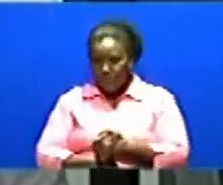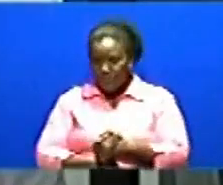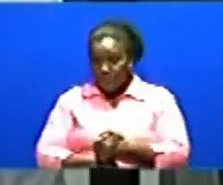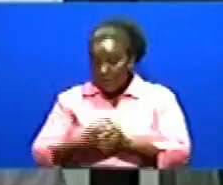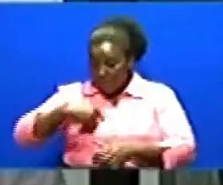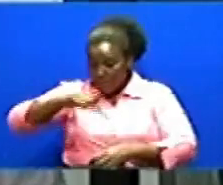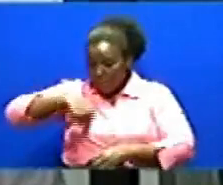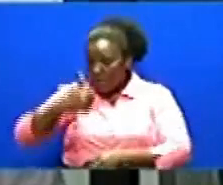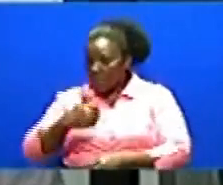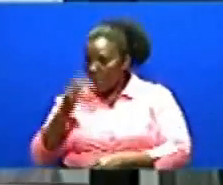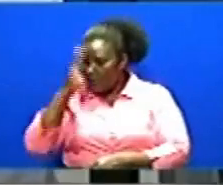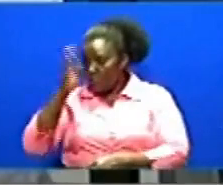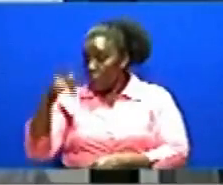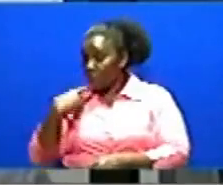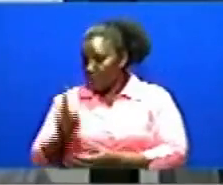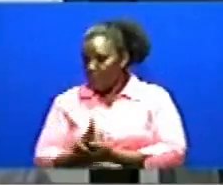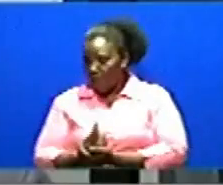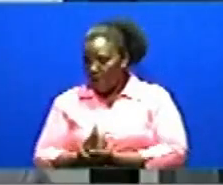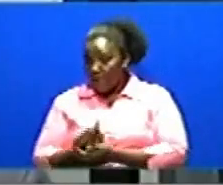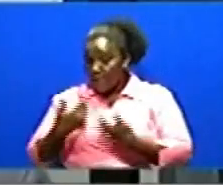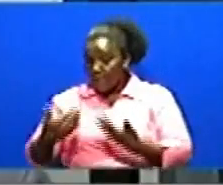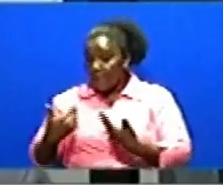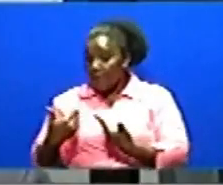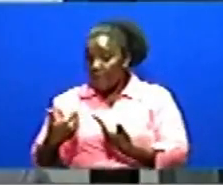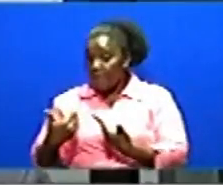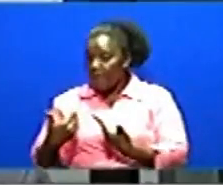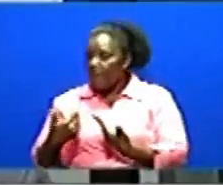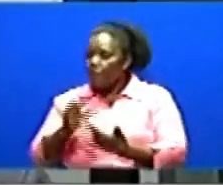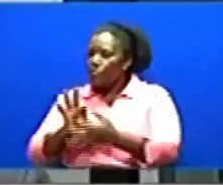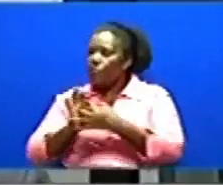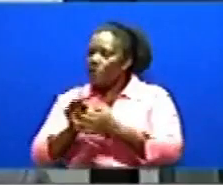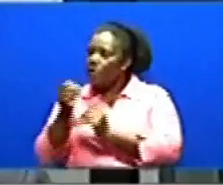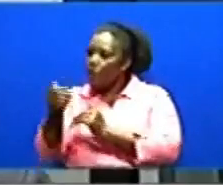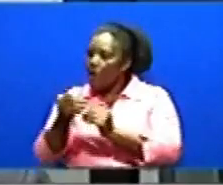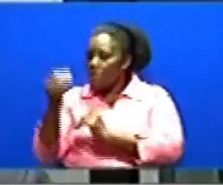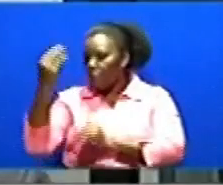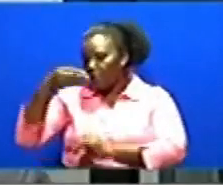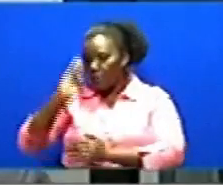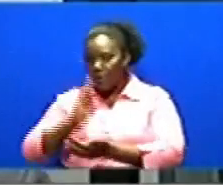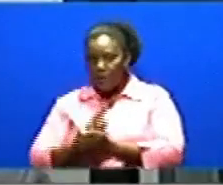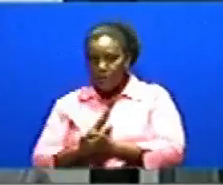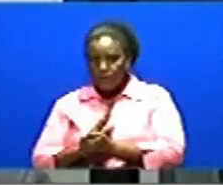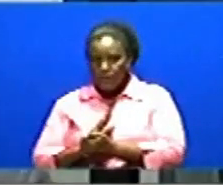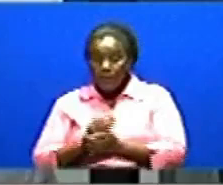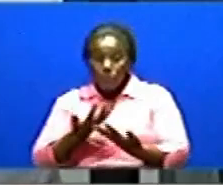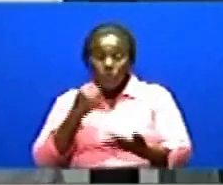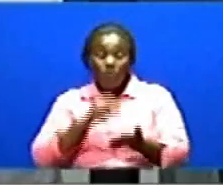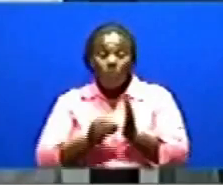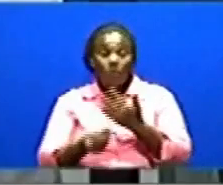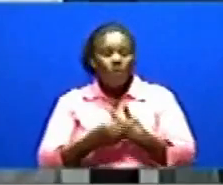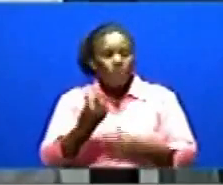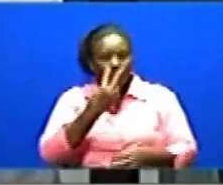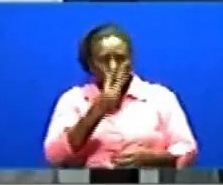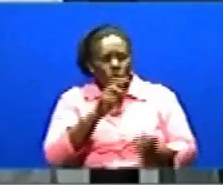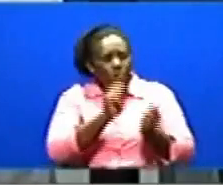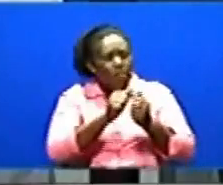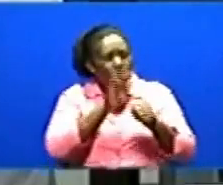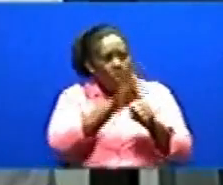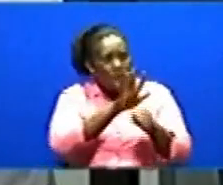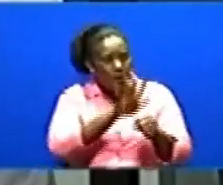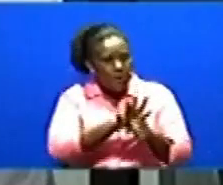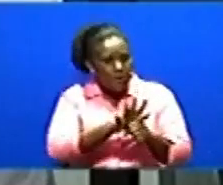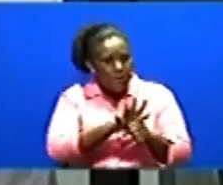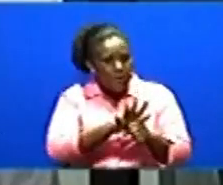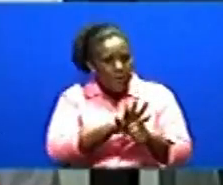Kwa bakatika mba ambao tunawuseno mzuri na serekali Ni mda huu Kwa sababu Tumeona mampo mingi ambao